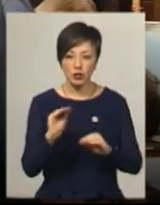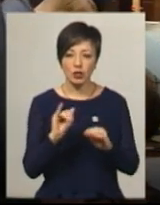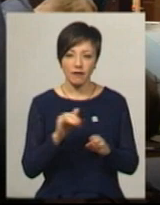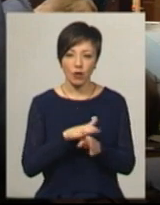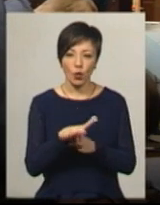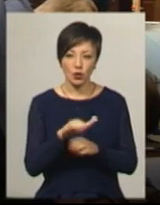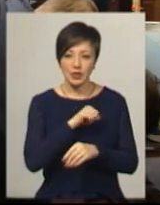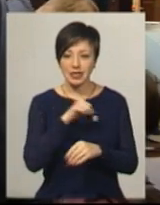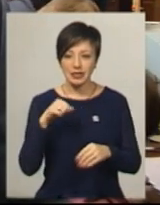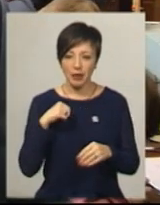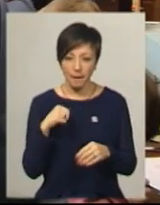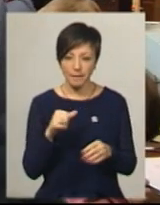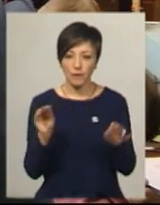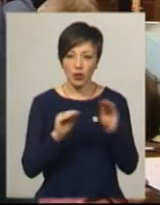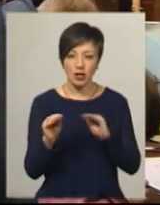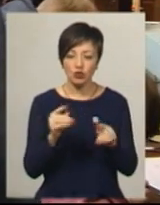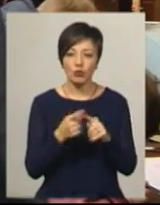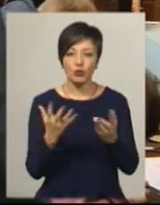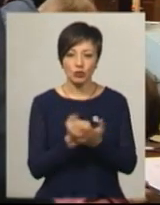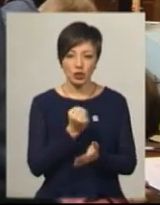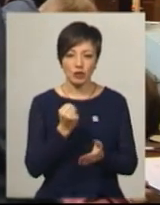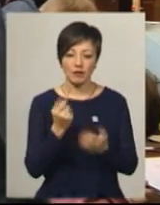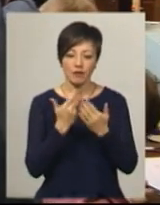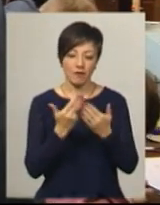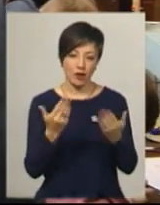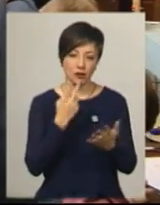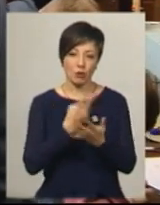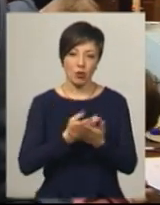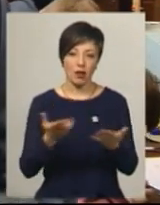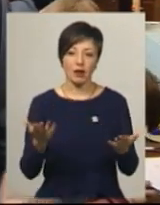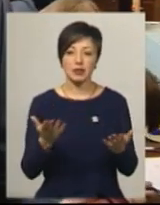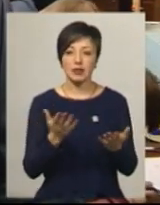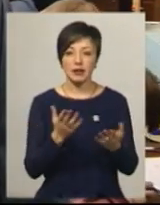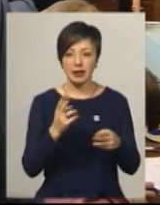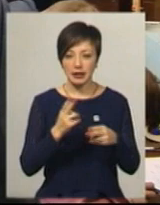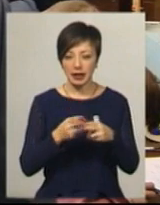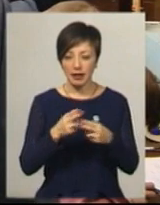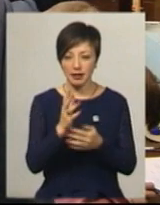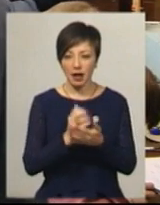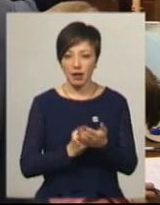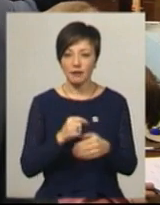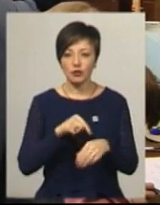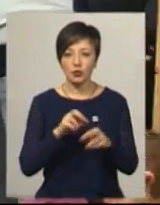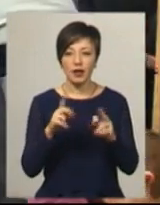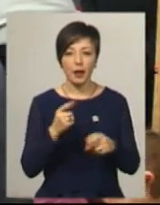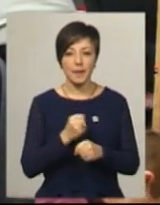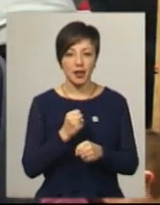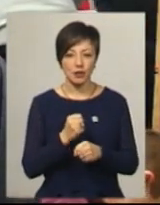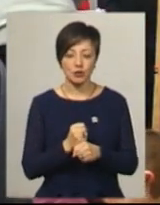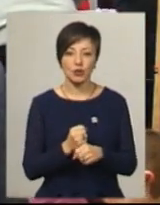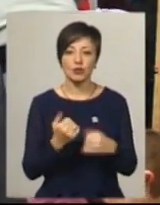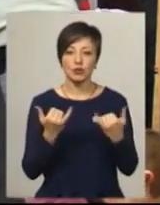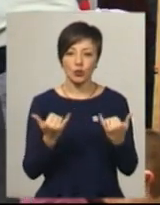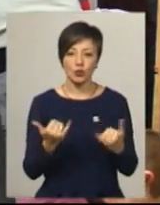виконують монтаж безпосередньо сам, щоб вийшли в нас експонат, деталь, яка, кажуть, ви чули, як вона працює. Вже в нас